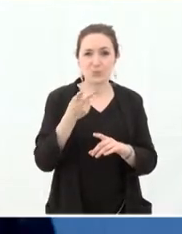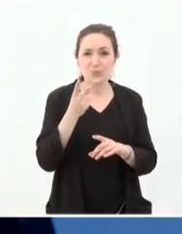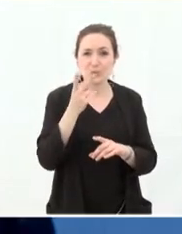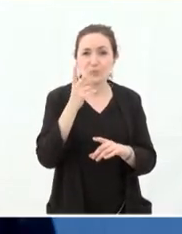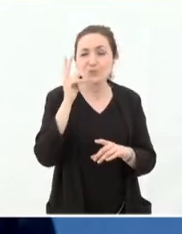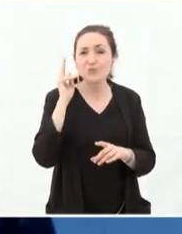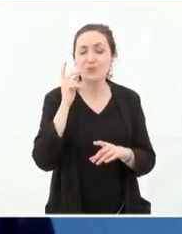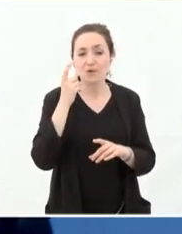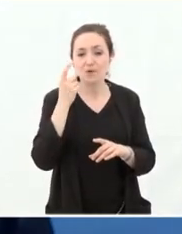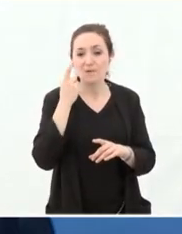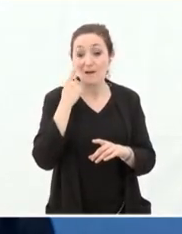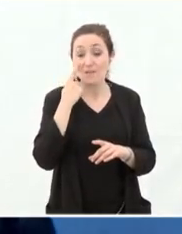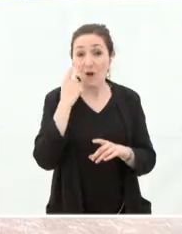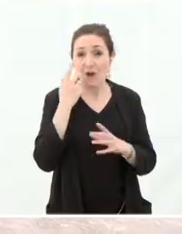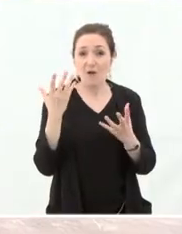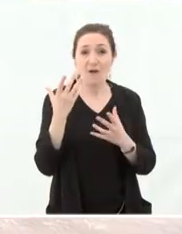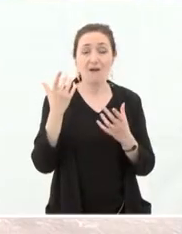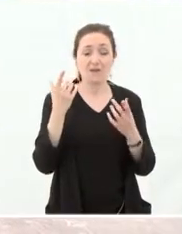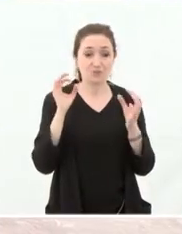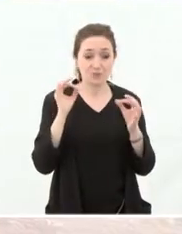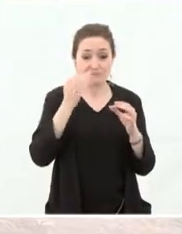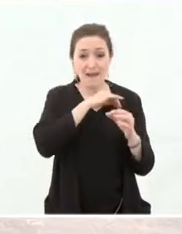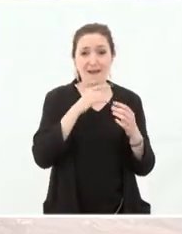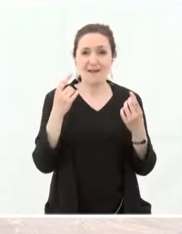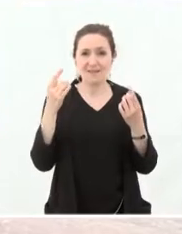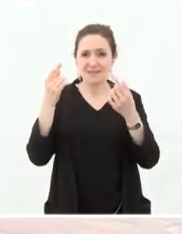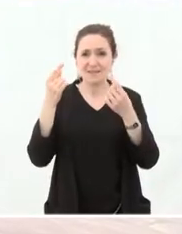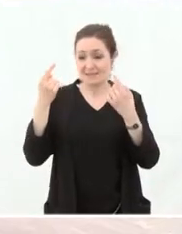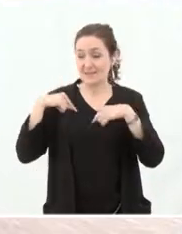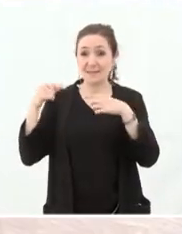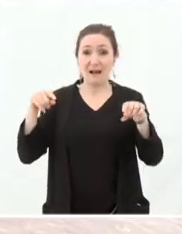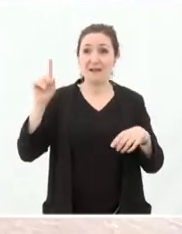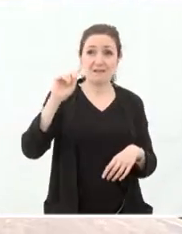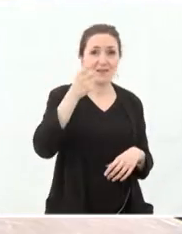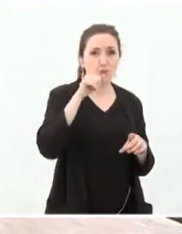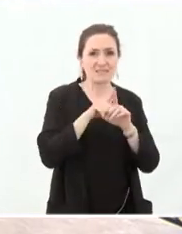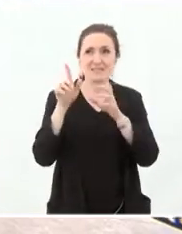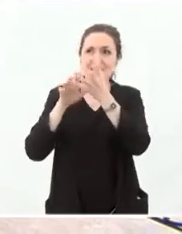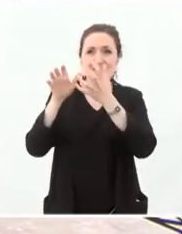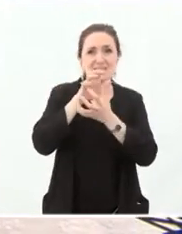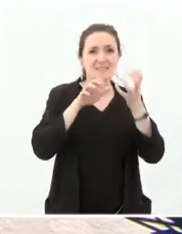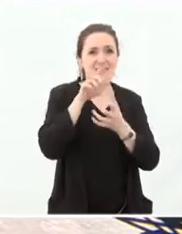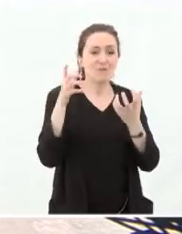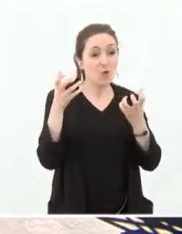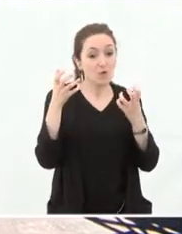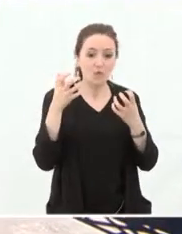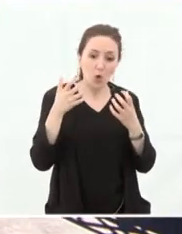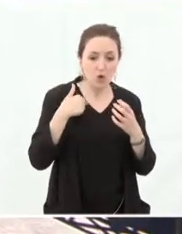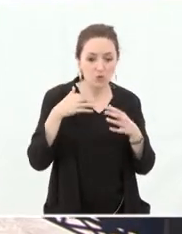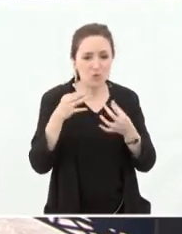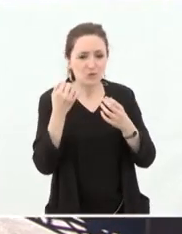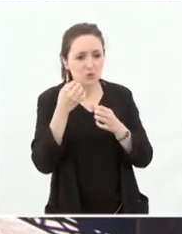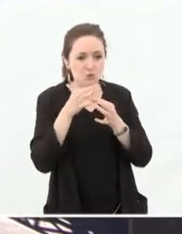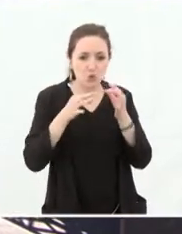plus, on va voir, parce que les États, aujourd'hui, sont aussi en situation de crise, ont tendance à chercher des solutions pour montrer qu'ils ont du